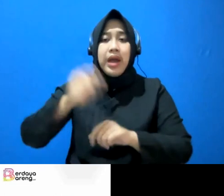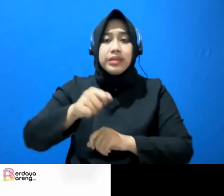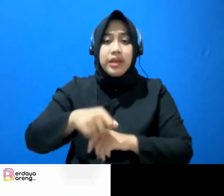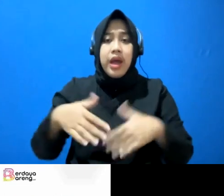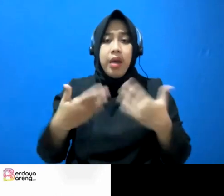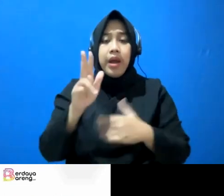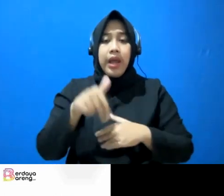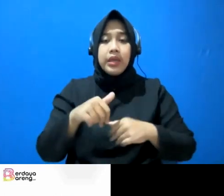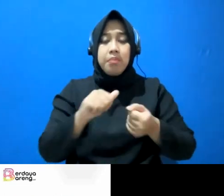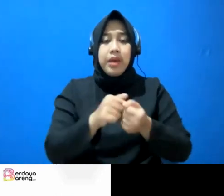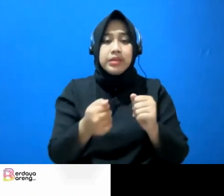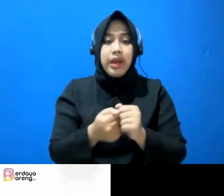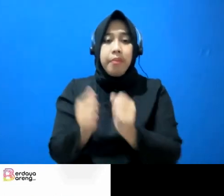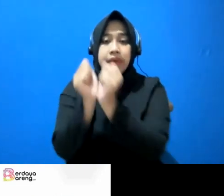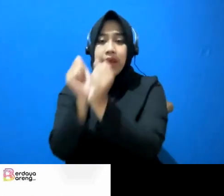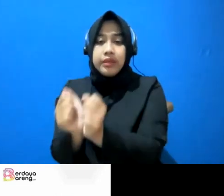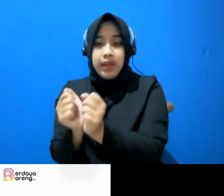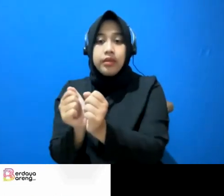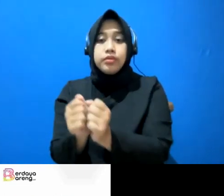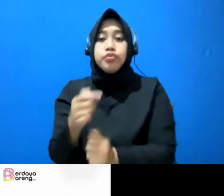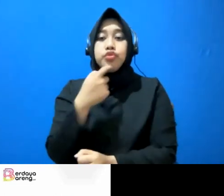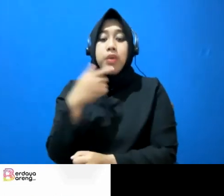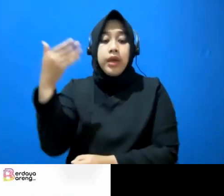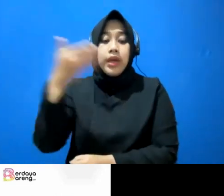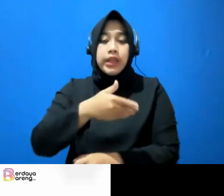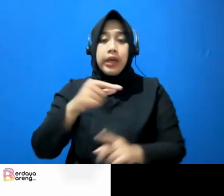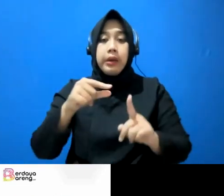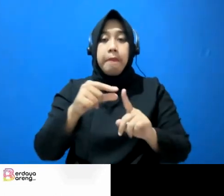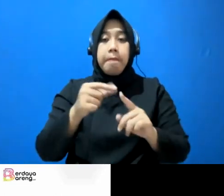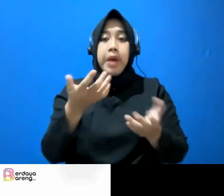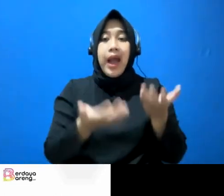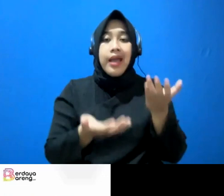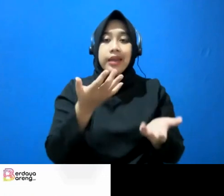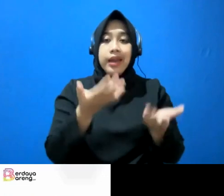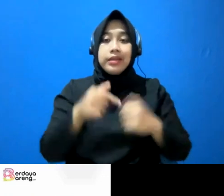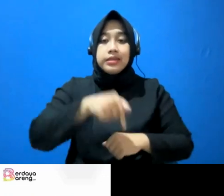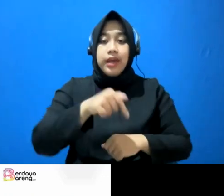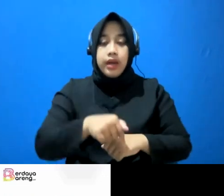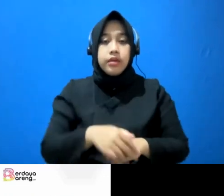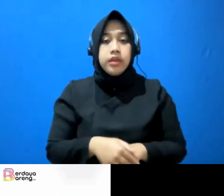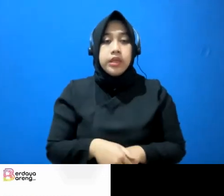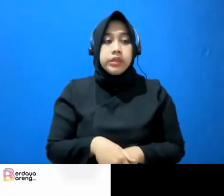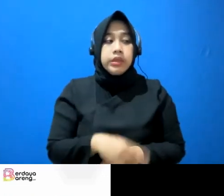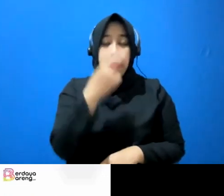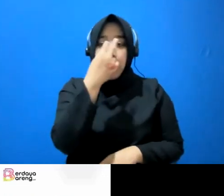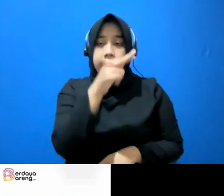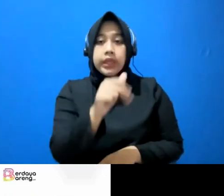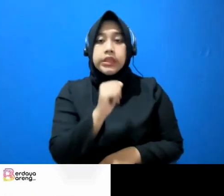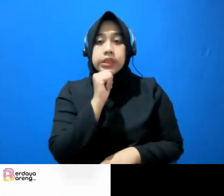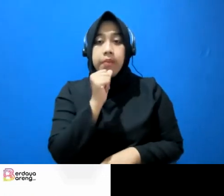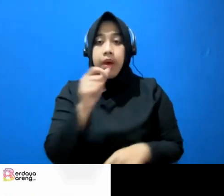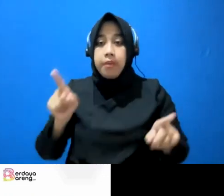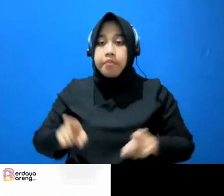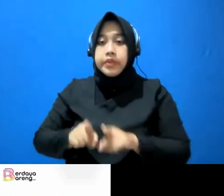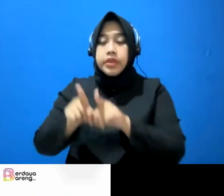pidana datang Mbak restra ke pengadilan sekarang ya siapa yang mendampingi ibu bapak dalam